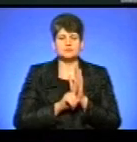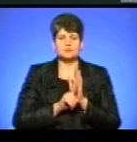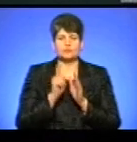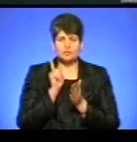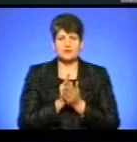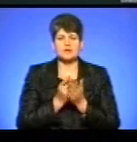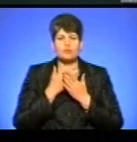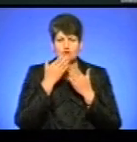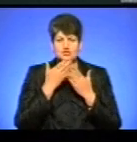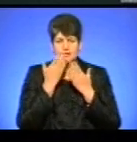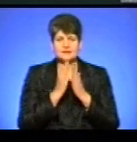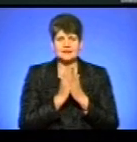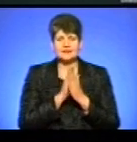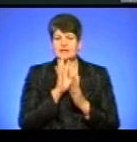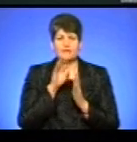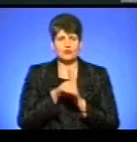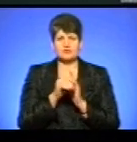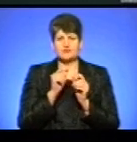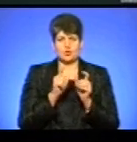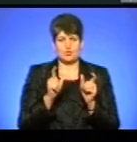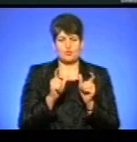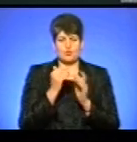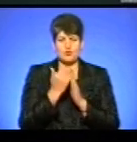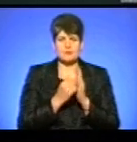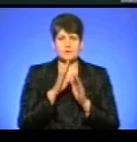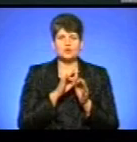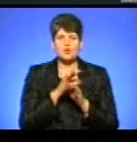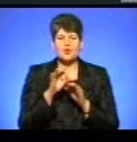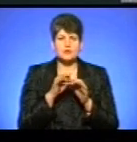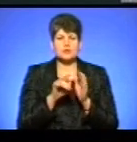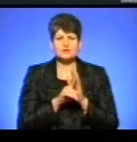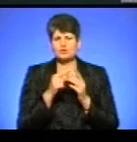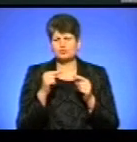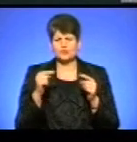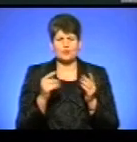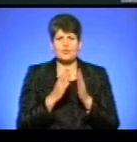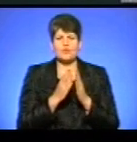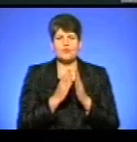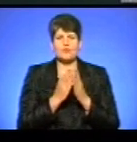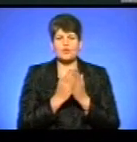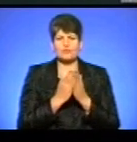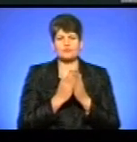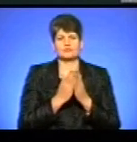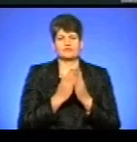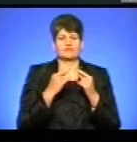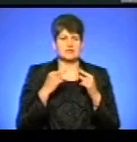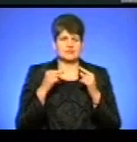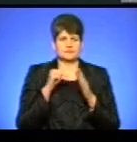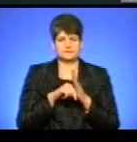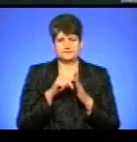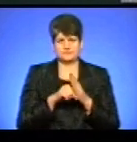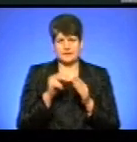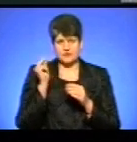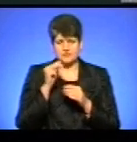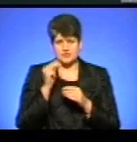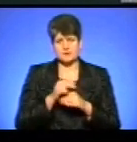книгу, яка не входить до шкільної програми. Її будуть обговорювати на початку будь-якого з уроків в контексті того чи іншого навчального предмету,